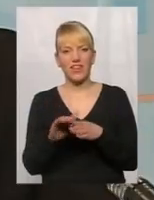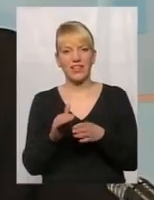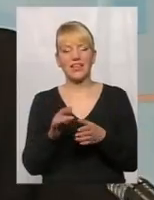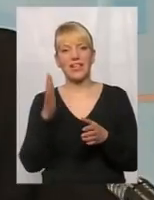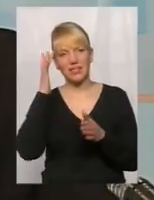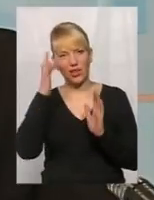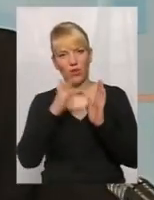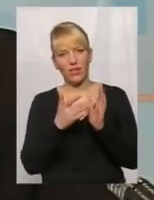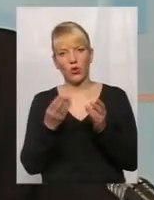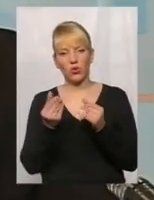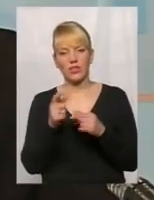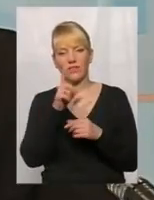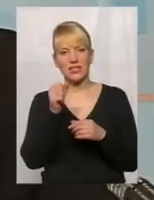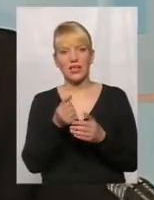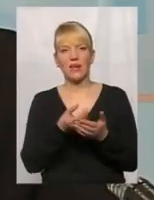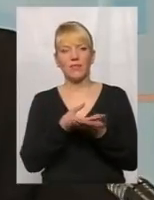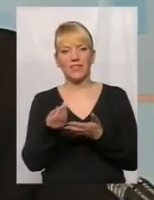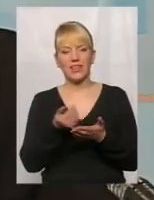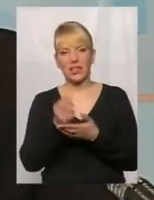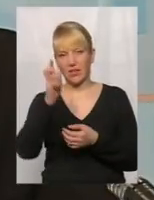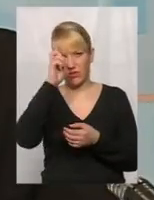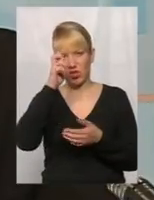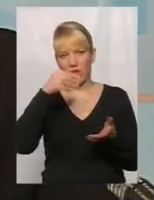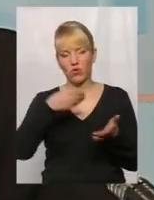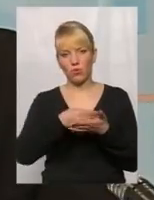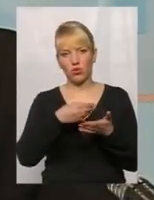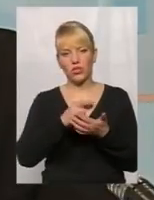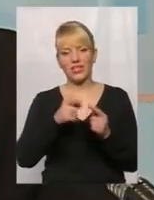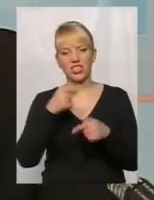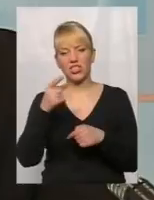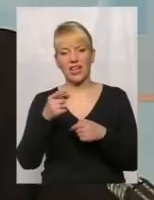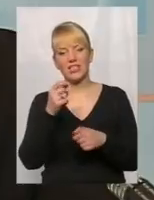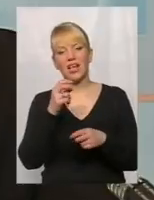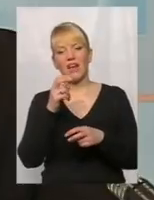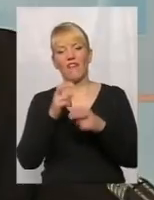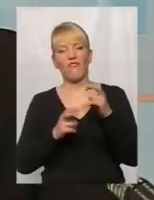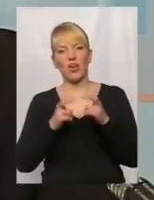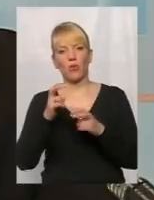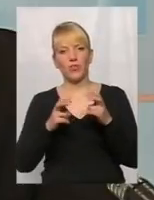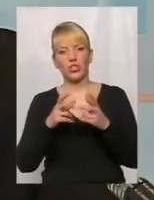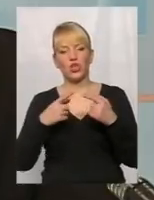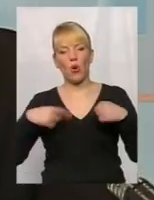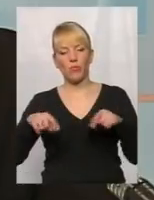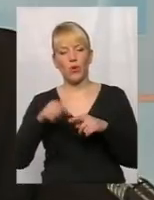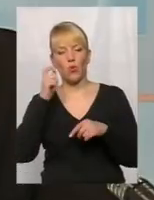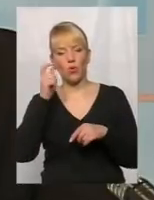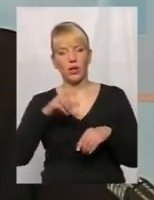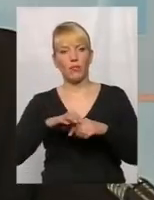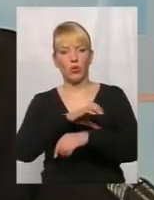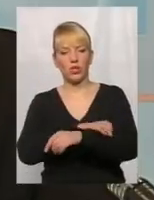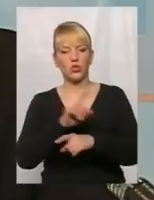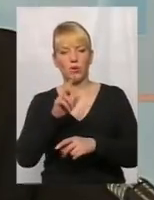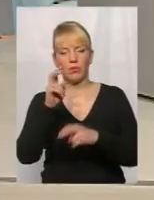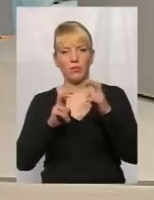коштів з видатків державного бюджету, тобто через виробниче об'єднання «Укрпортез», для того, щоб підприємство отримало